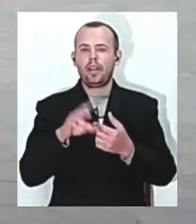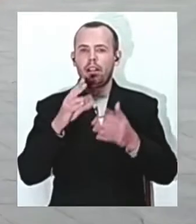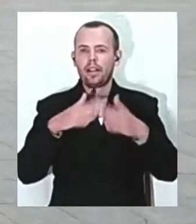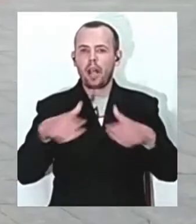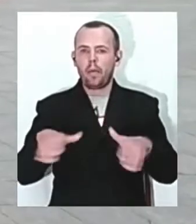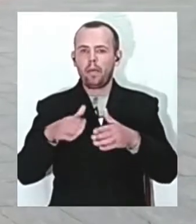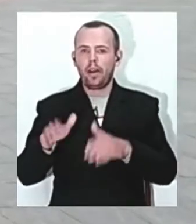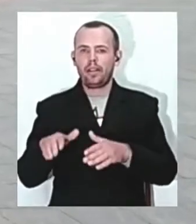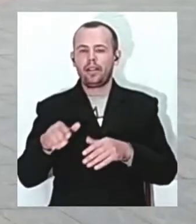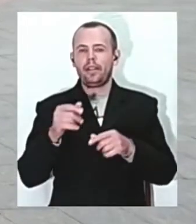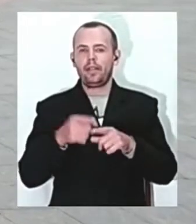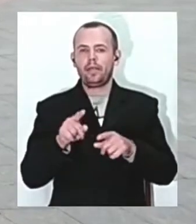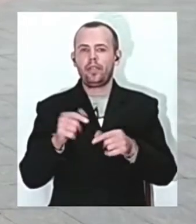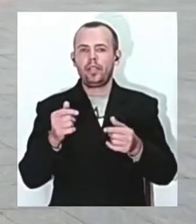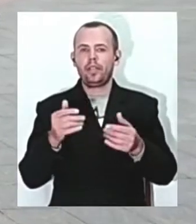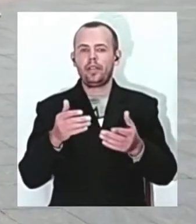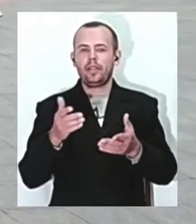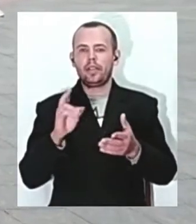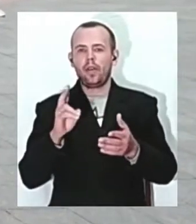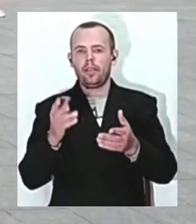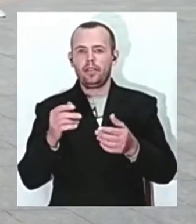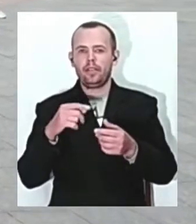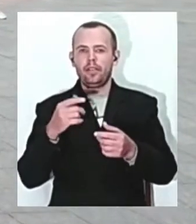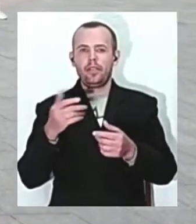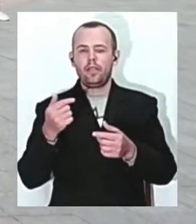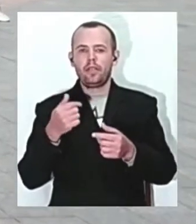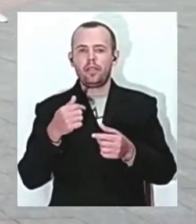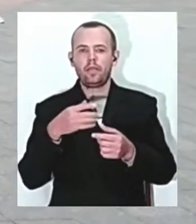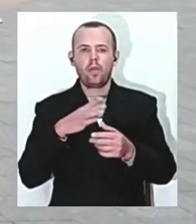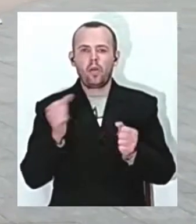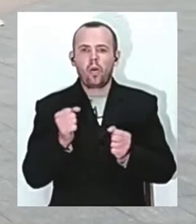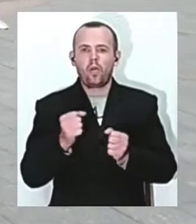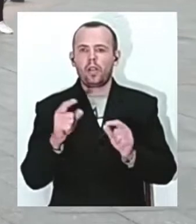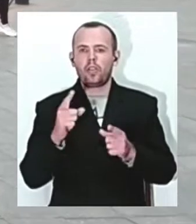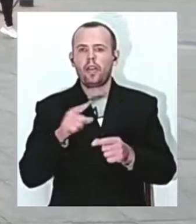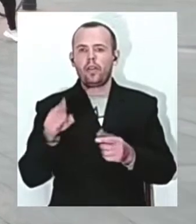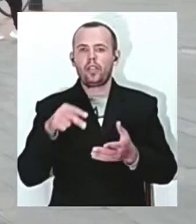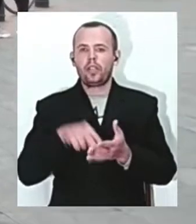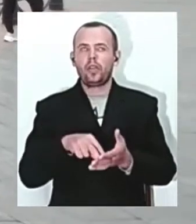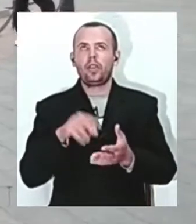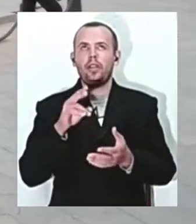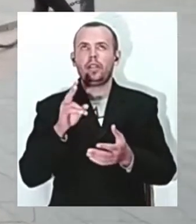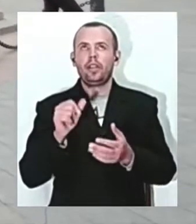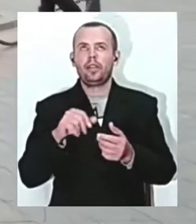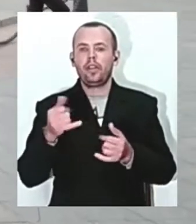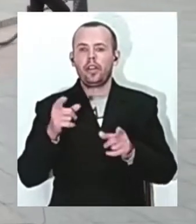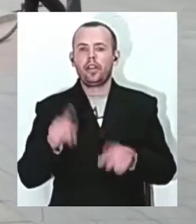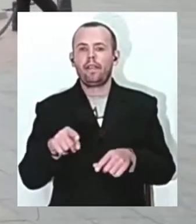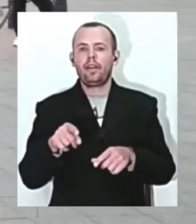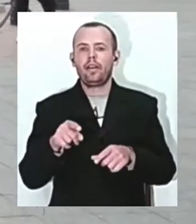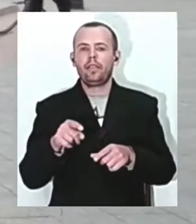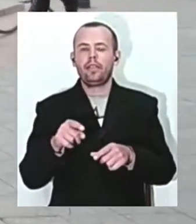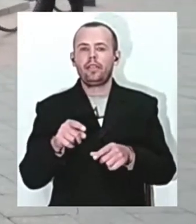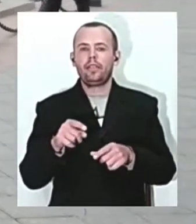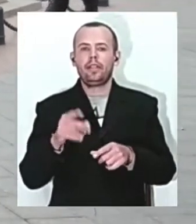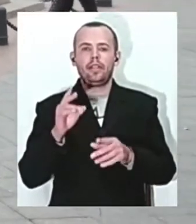туристичні. І в них було дуже холодно, тому що вони стоять на граниті, і навіть карімати не спасали